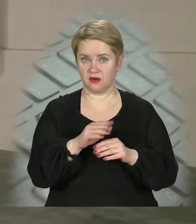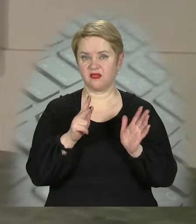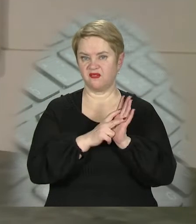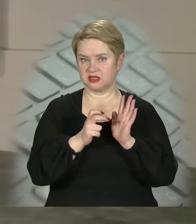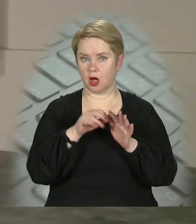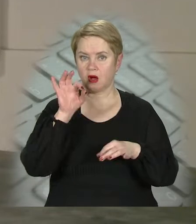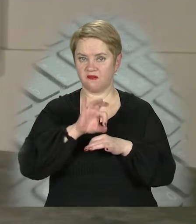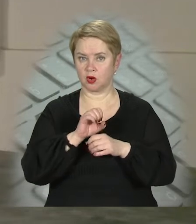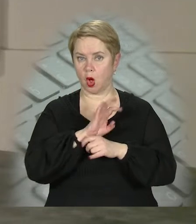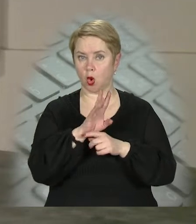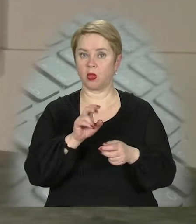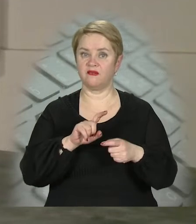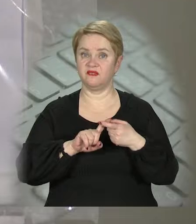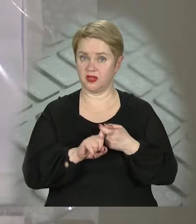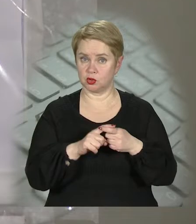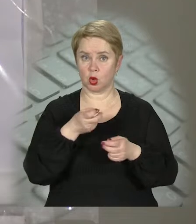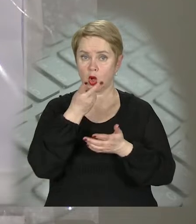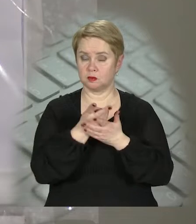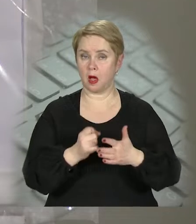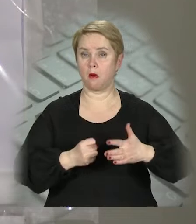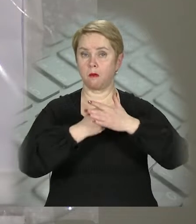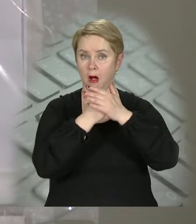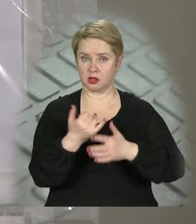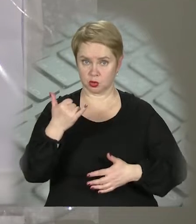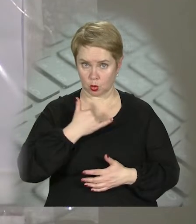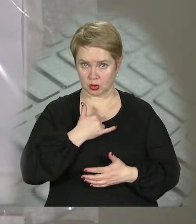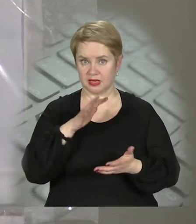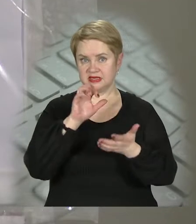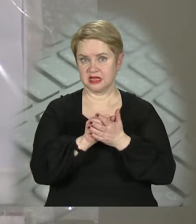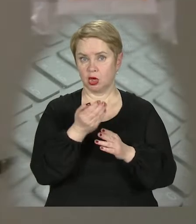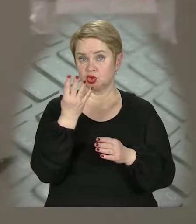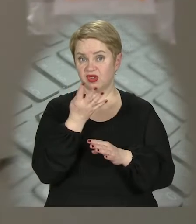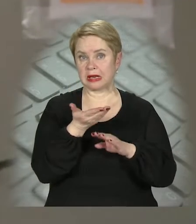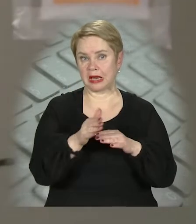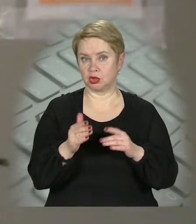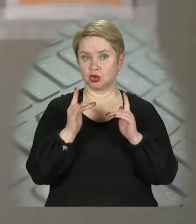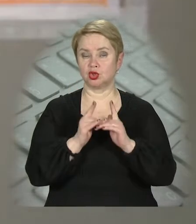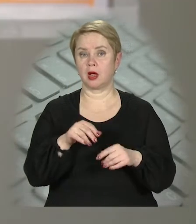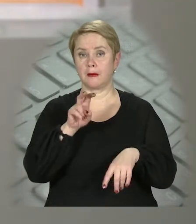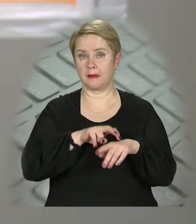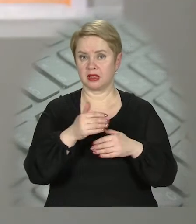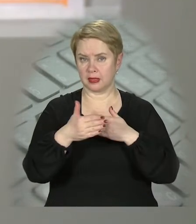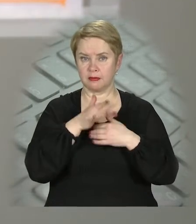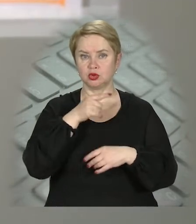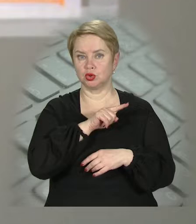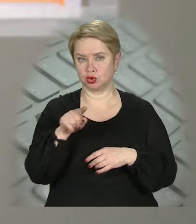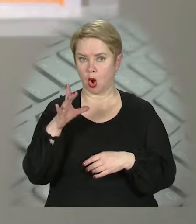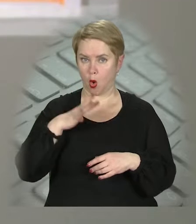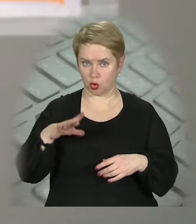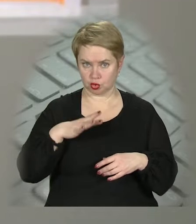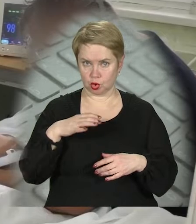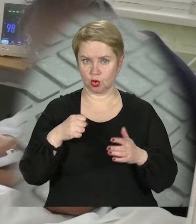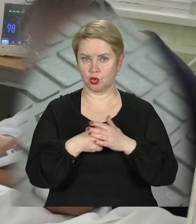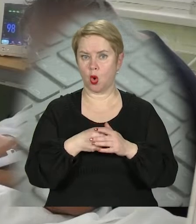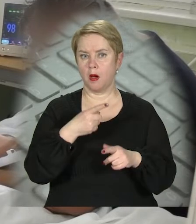800 хворих на коронавірус. В госпітальних базах у нас зайнята чверть ліжок. Медики вже найближчим часом очікують